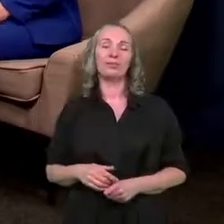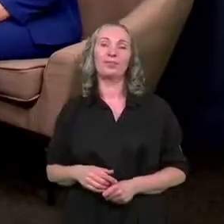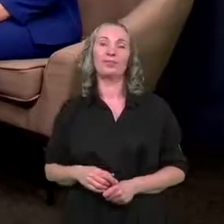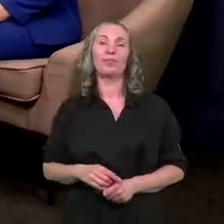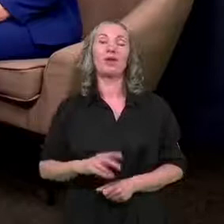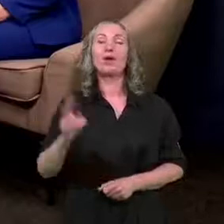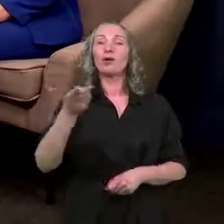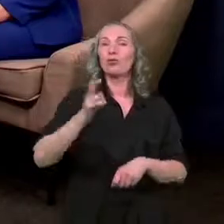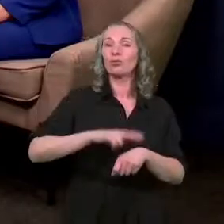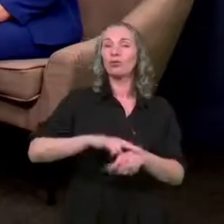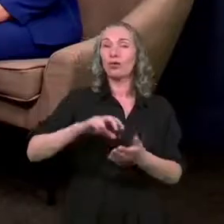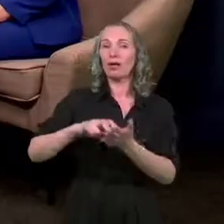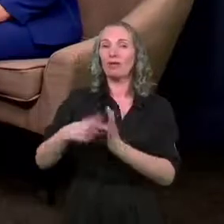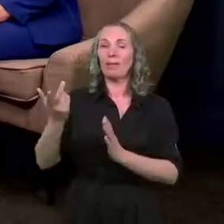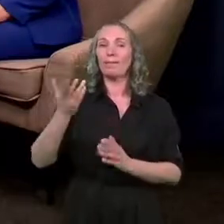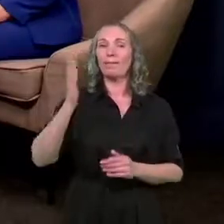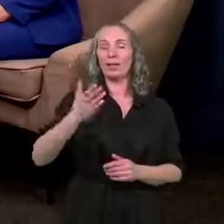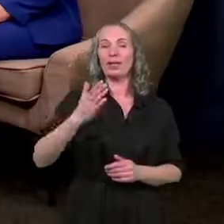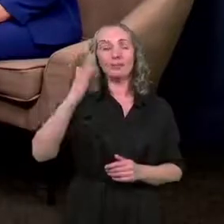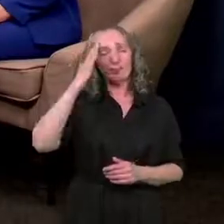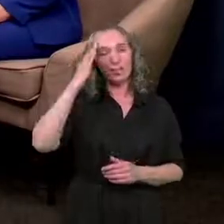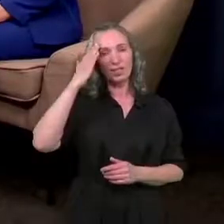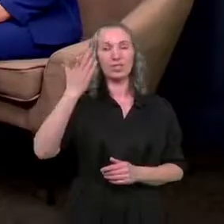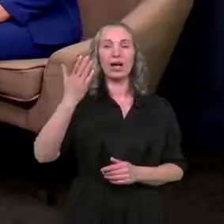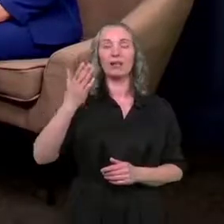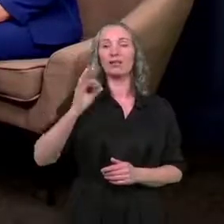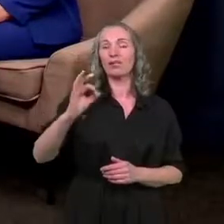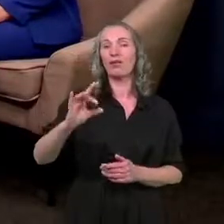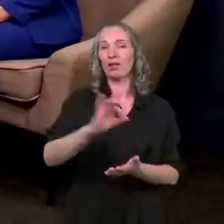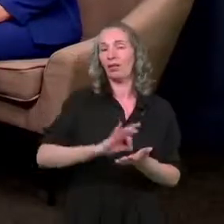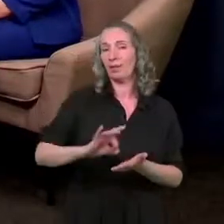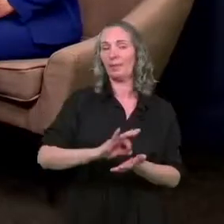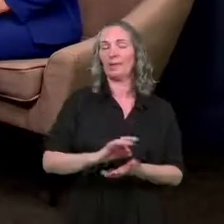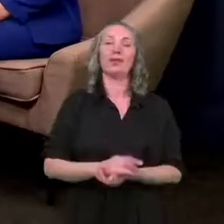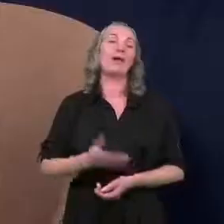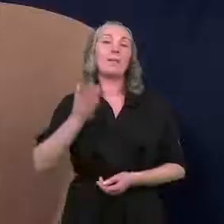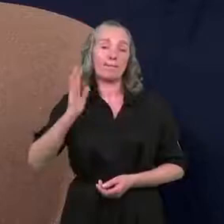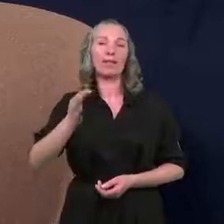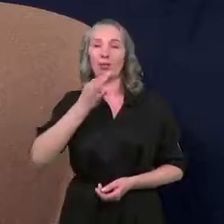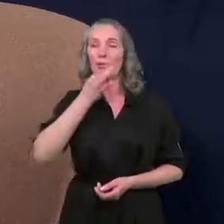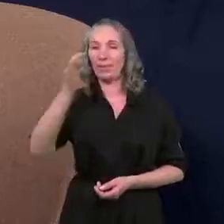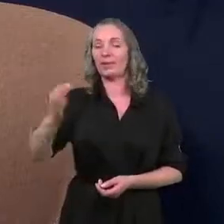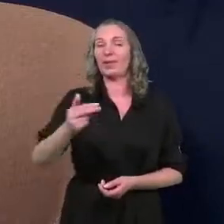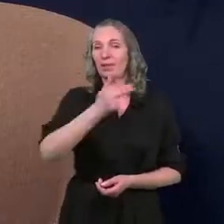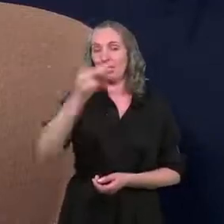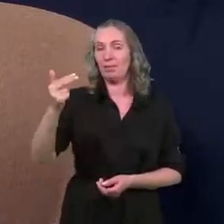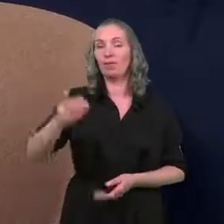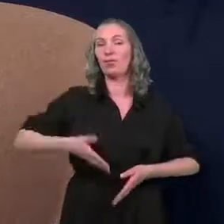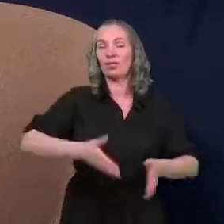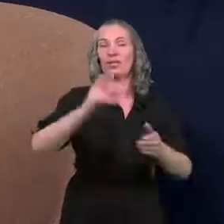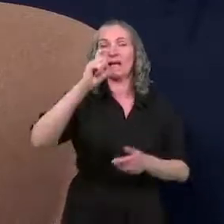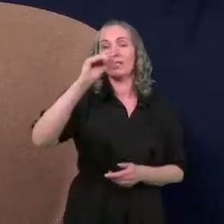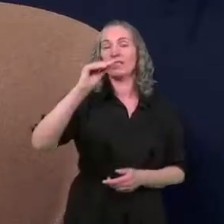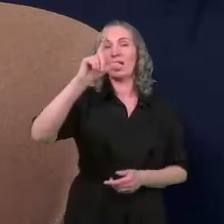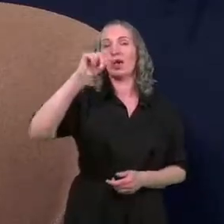są właśnie w mieszkaniowym zasobie gminy. Myślę, że na pewno będą pytania na temat ulicy Celulozowej.